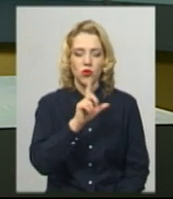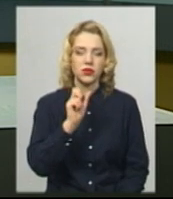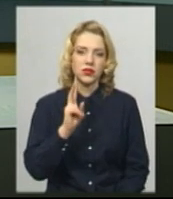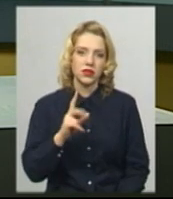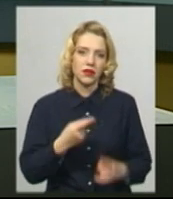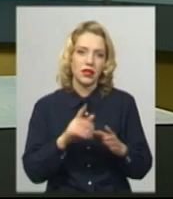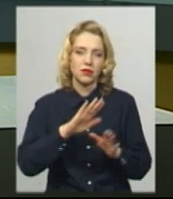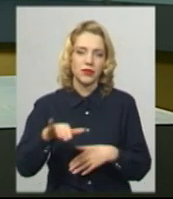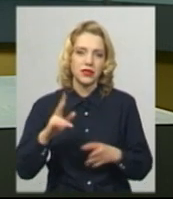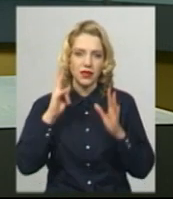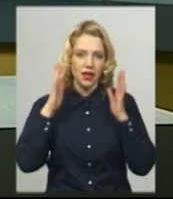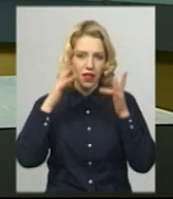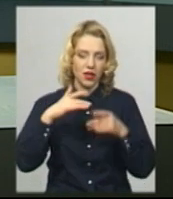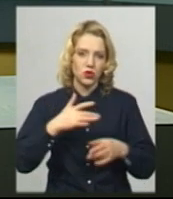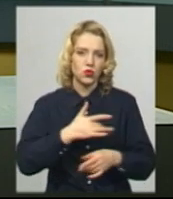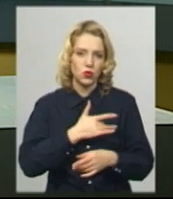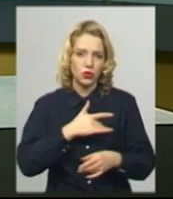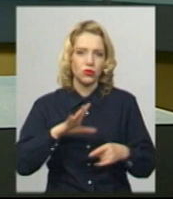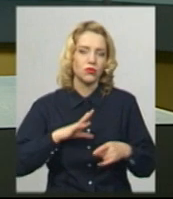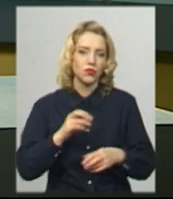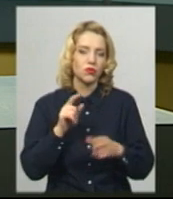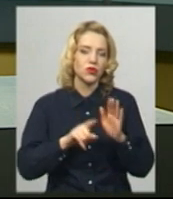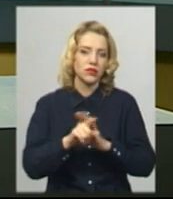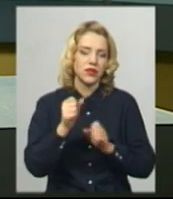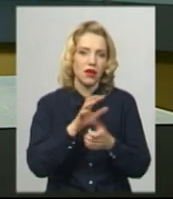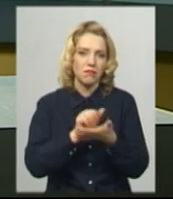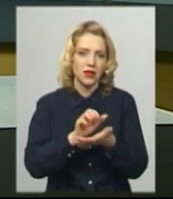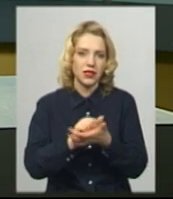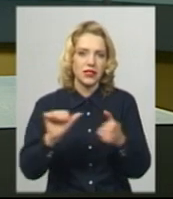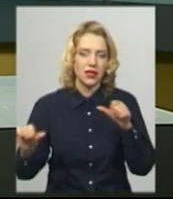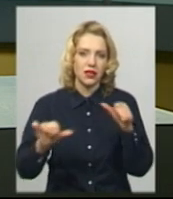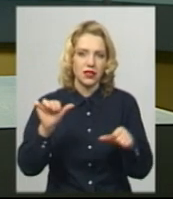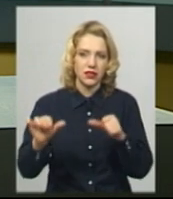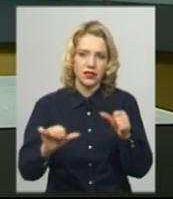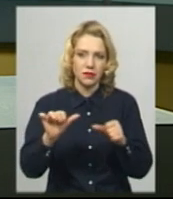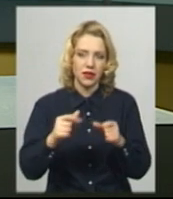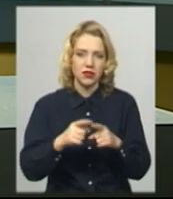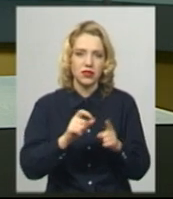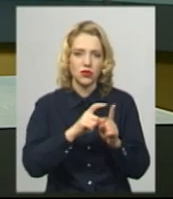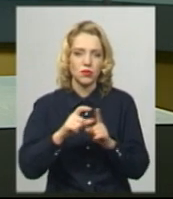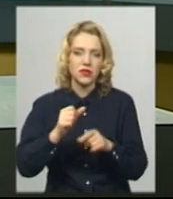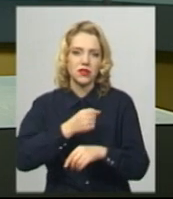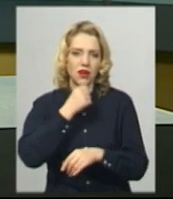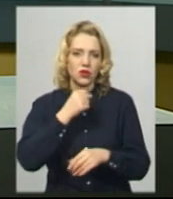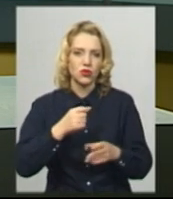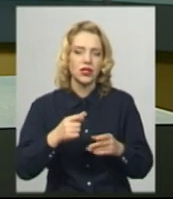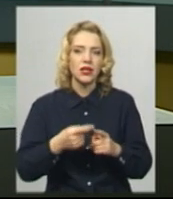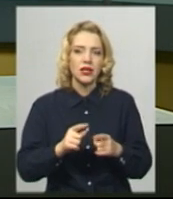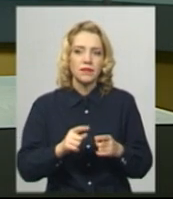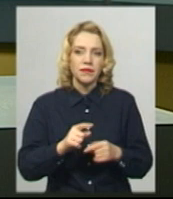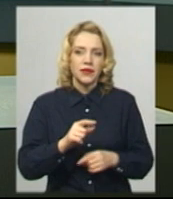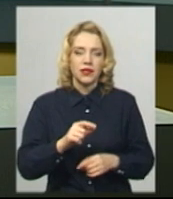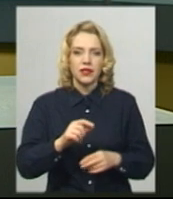2011 році почав займатися різб'ярством. За словами старшої наукової співробітниці Хмельницького обласного художнього музею